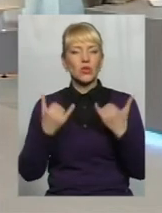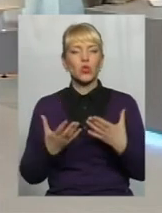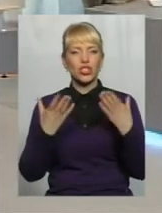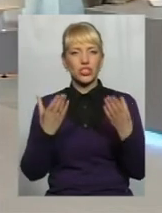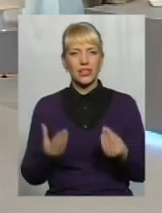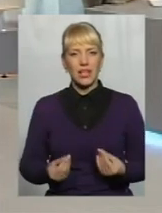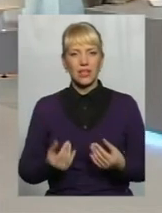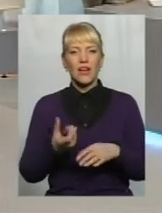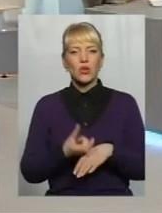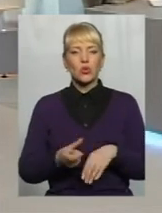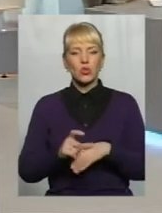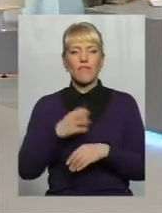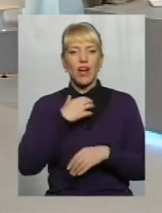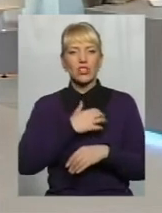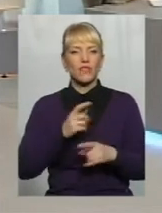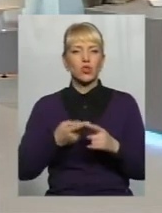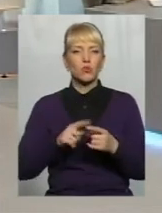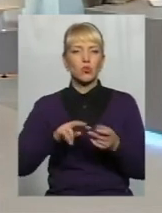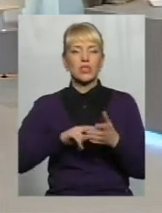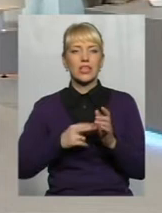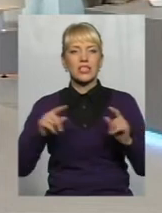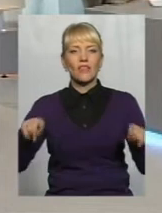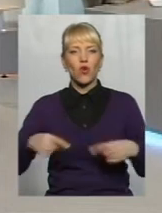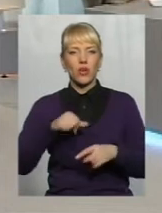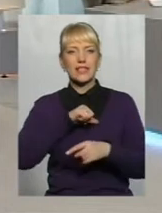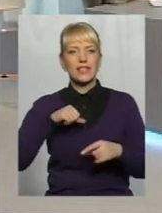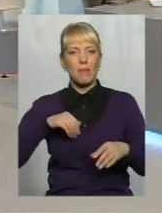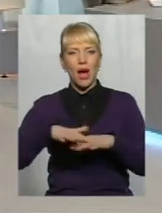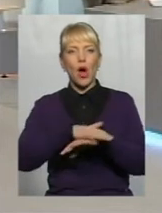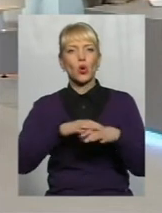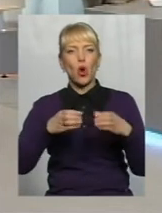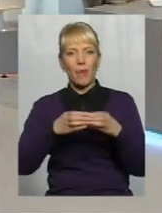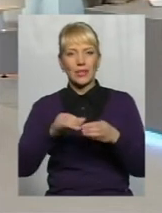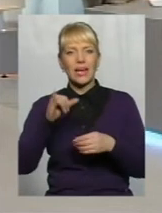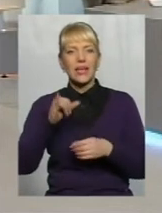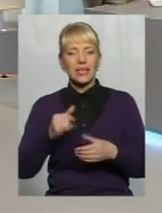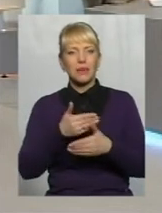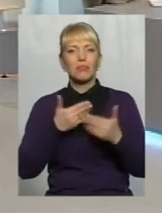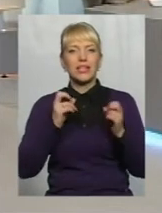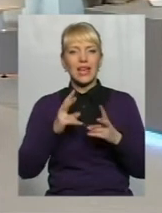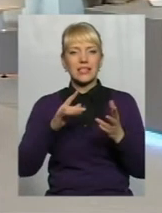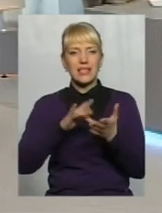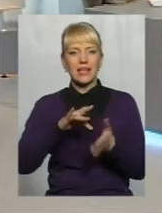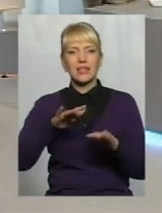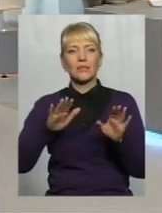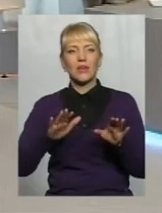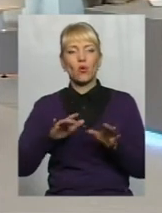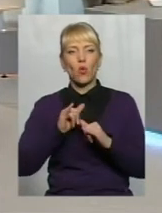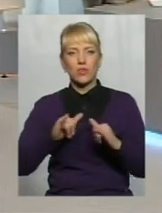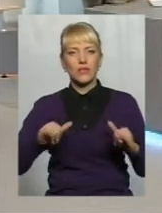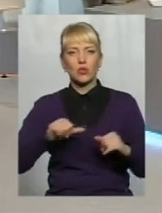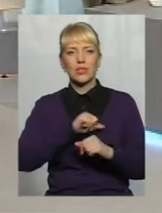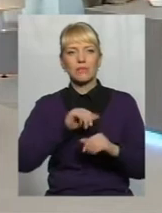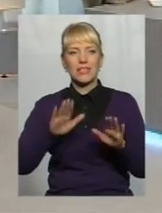день дуже важливо, щоб цю стратегію створила сама громада І ми, як Центр розвитку місцевого самоврядування по всій